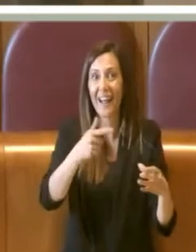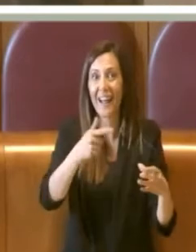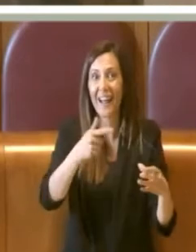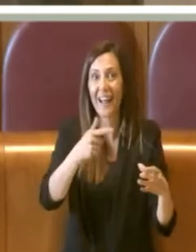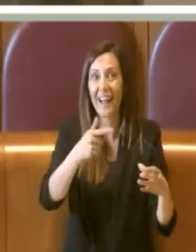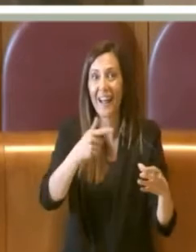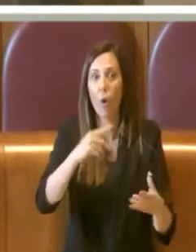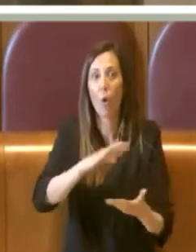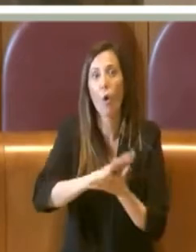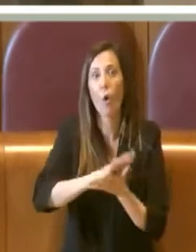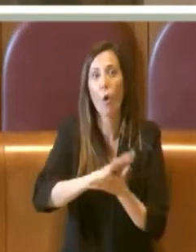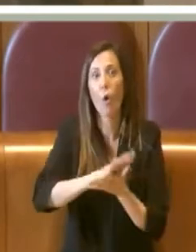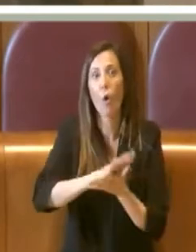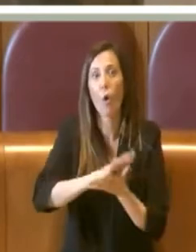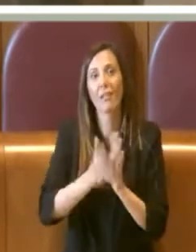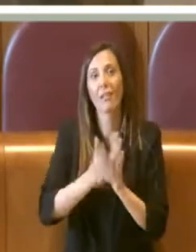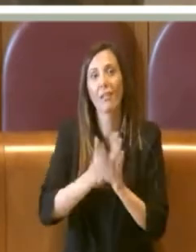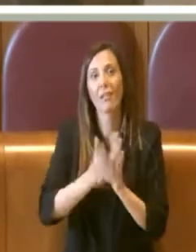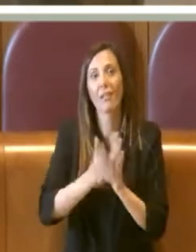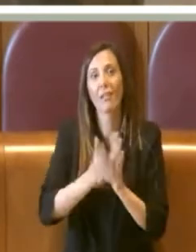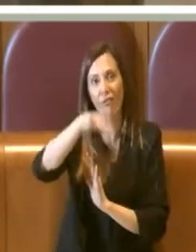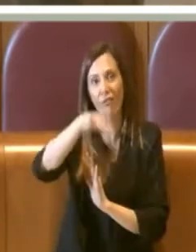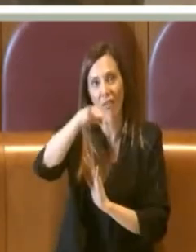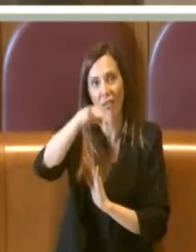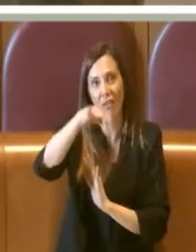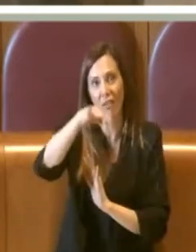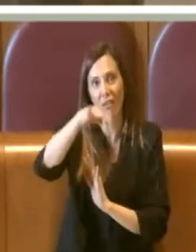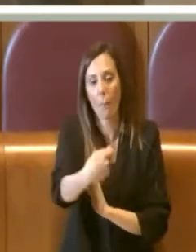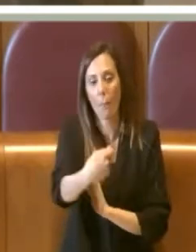di usufrutto a titolo oneroso.